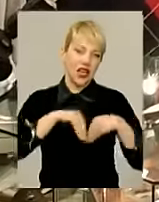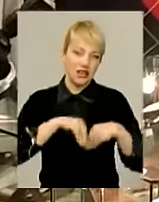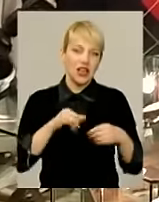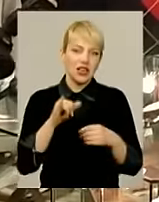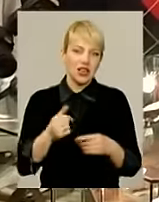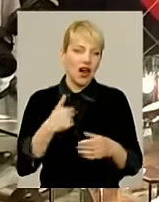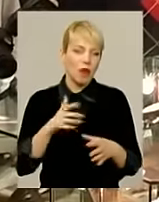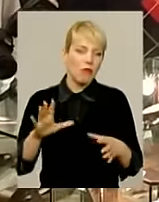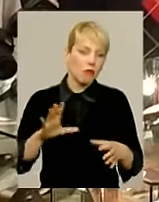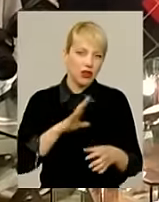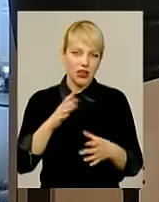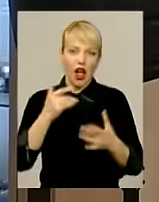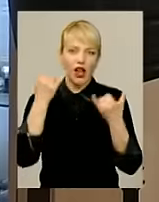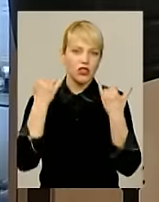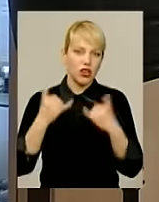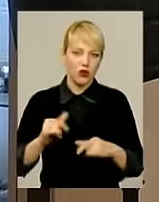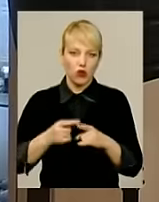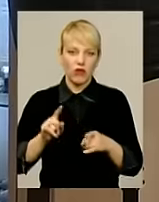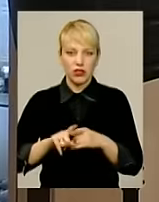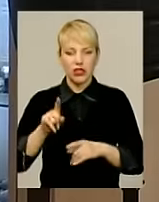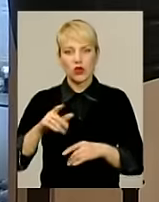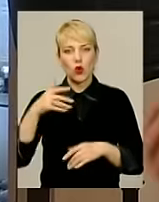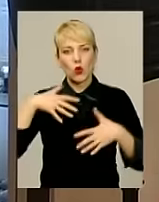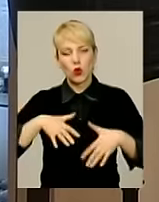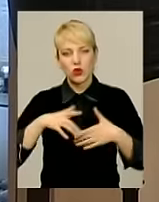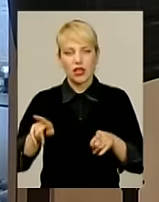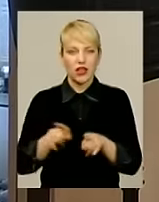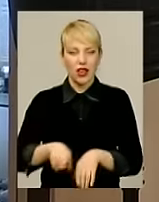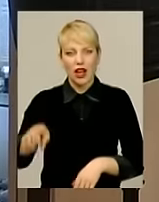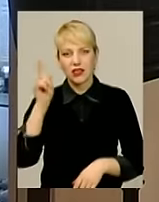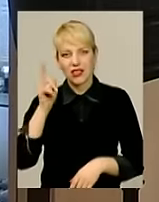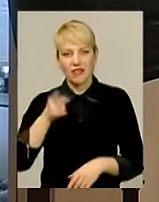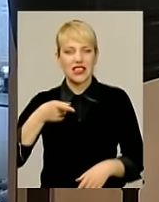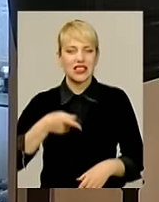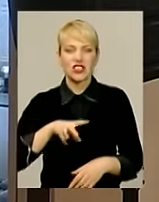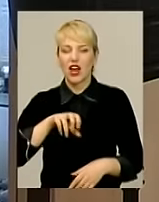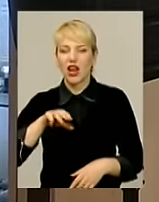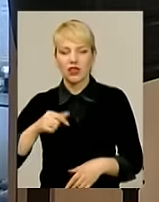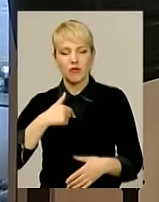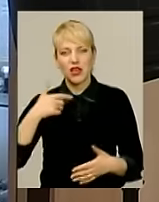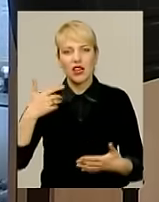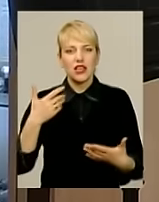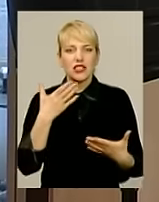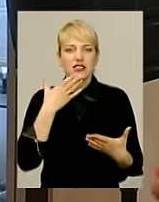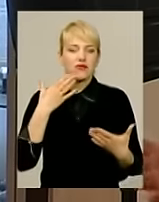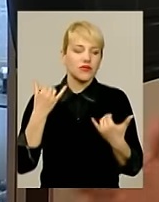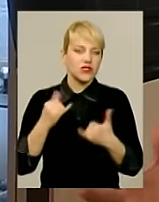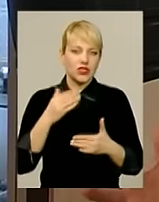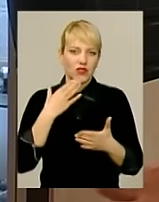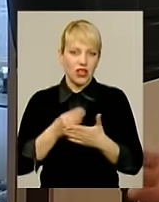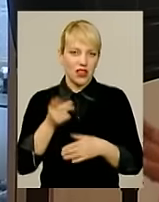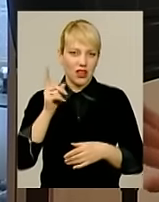був очарований. Грузія, з однієї сторони, вона така ж древня, вона впечатляє всією своєю древністю. Вона також знову,